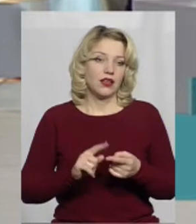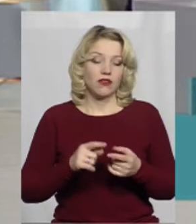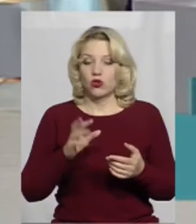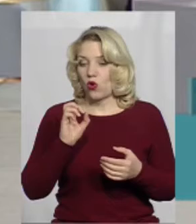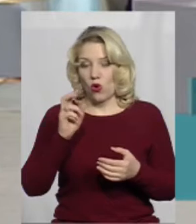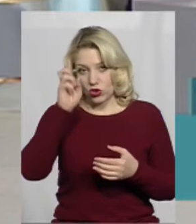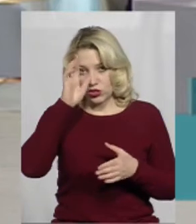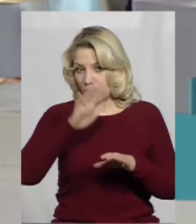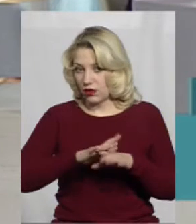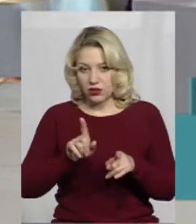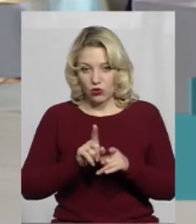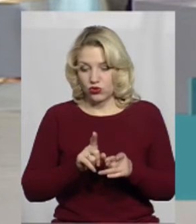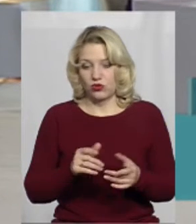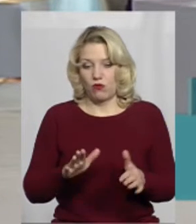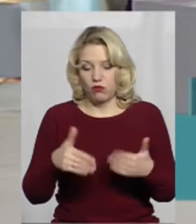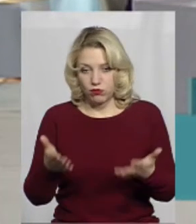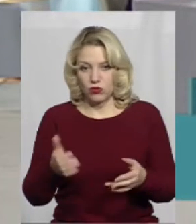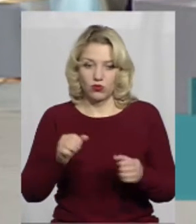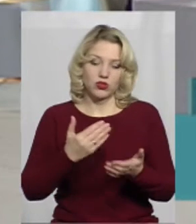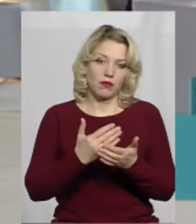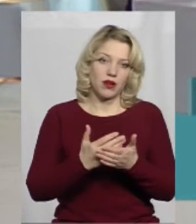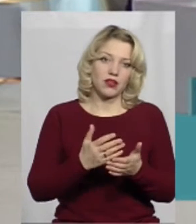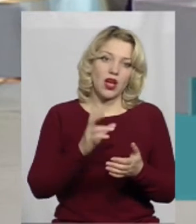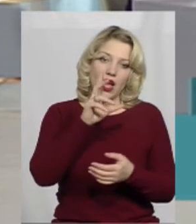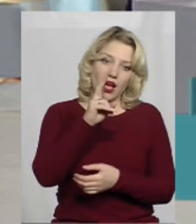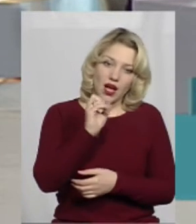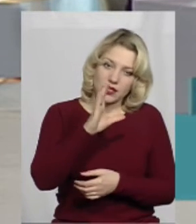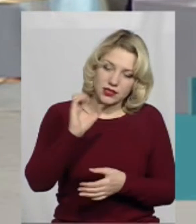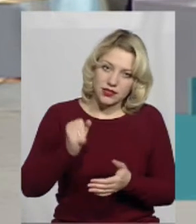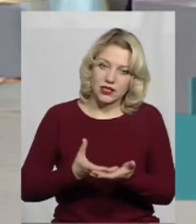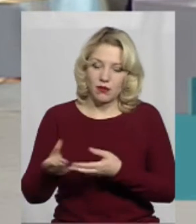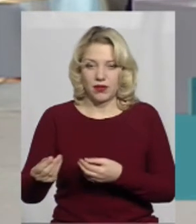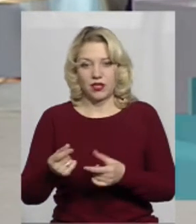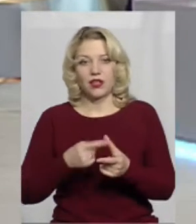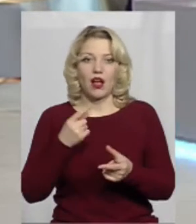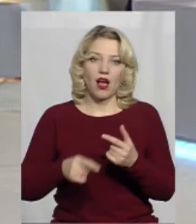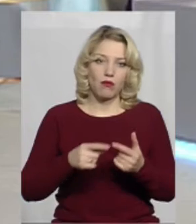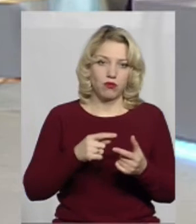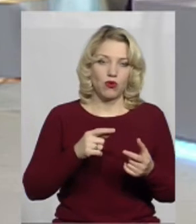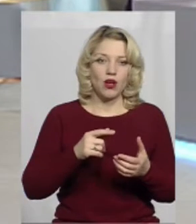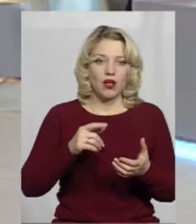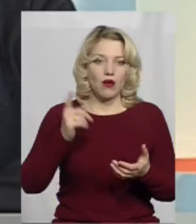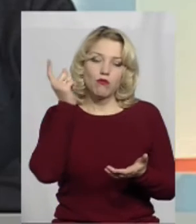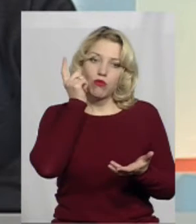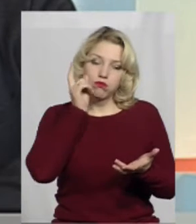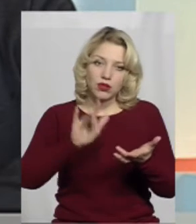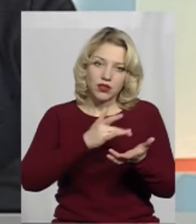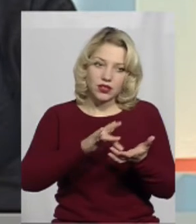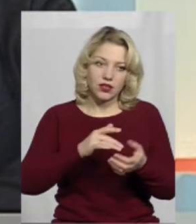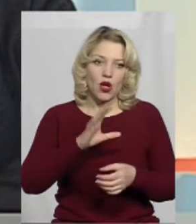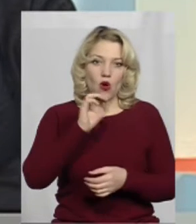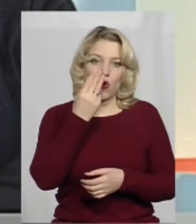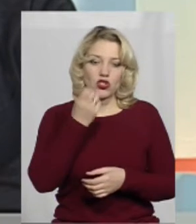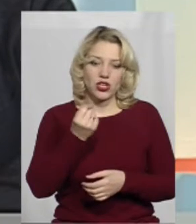варіанти оплати. Це можна звернутися у відділення, проплатити в касі, проплатити дистанційно, використовуючи наш мобільний додаток Ощад